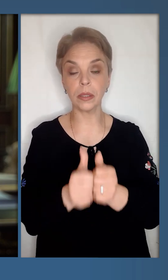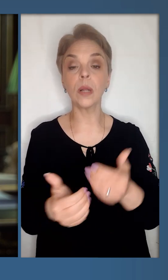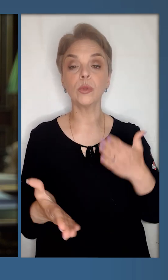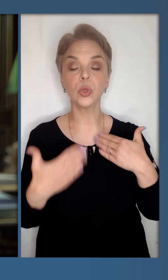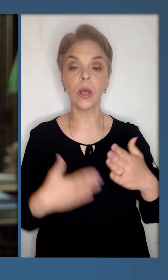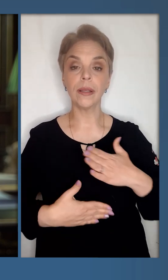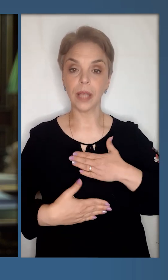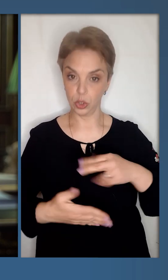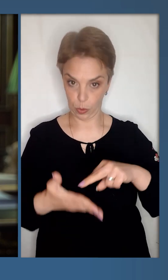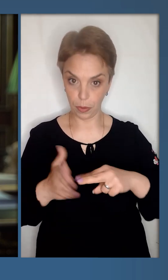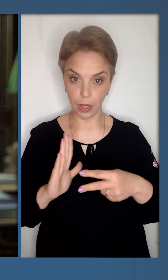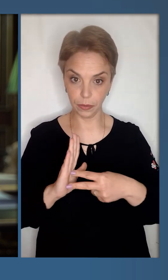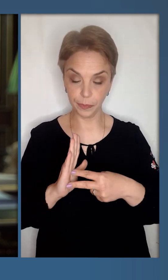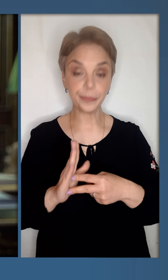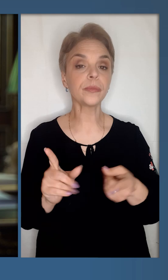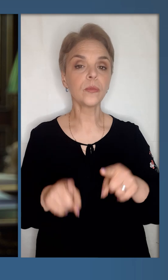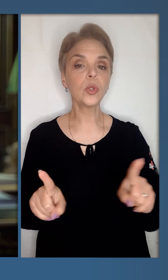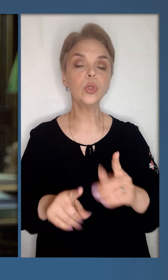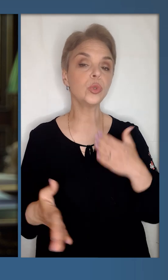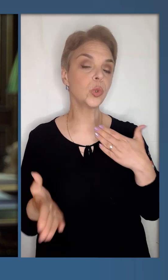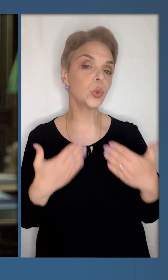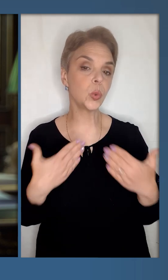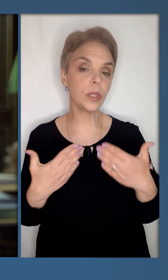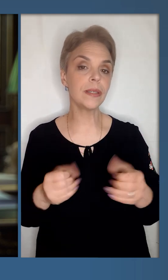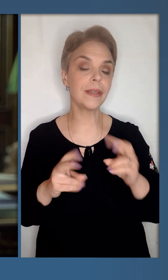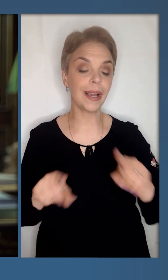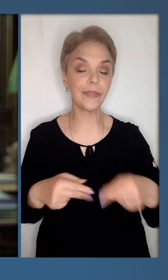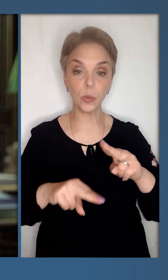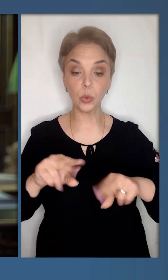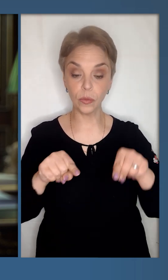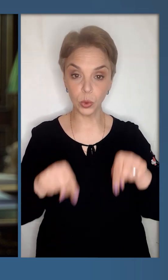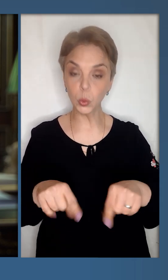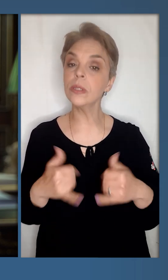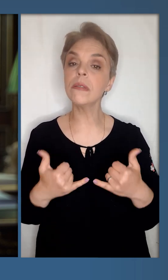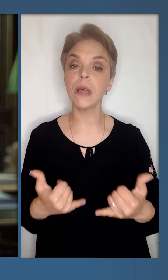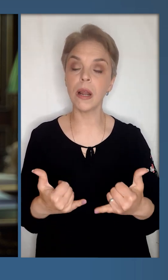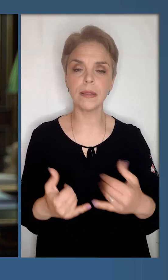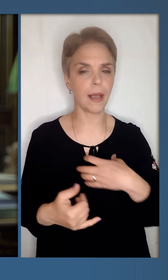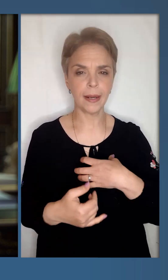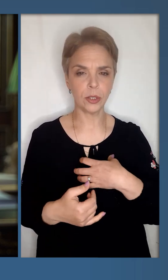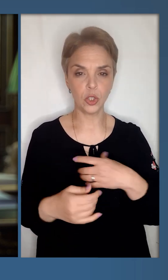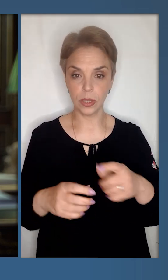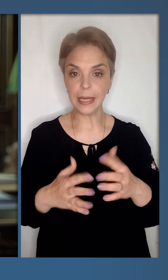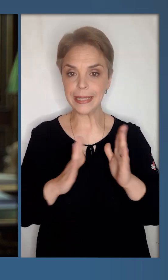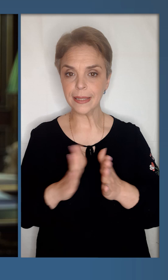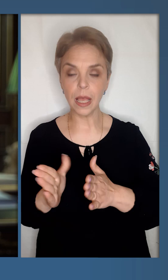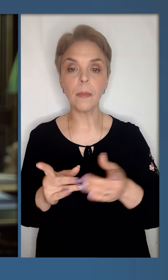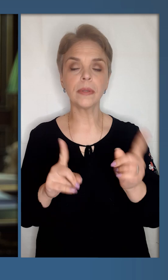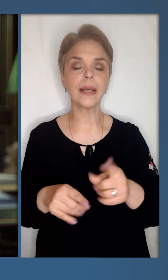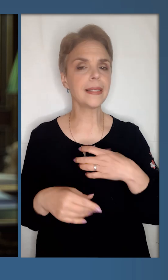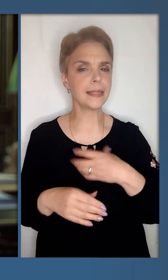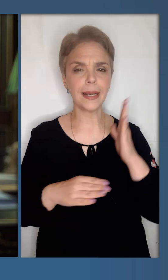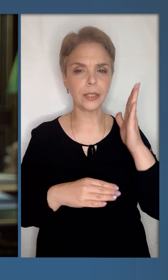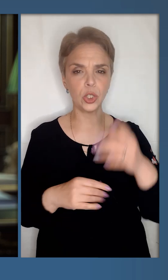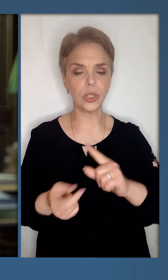з партнерами щодо наших планів. Того, що стосується як відбудови тут і зараз, критичних систем, так